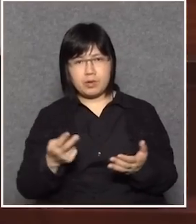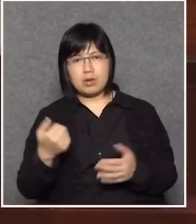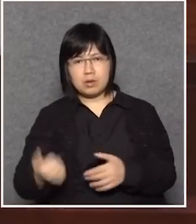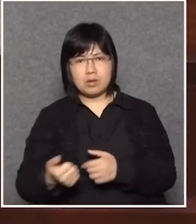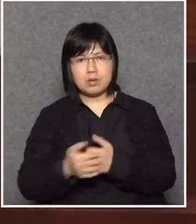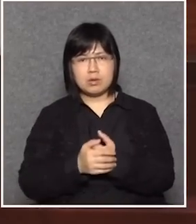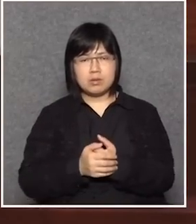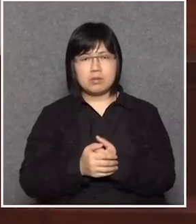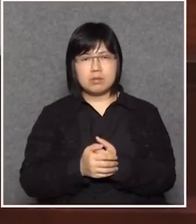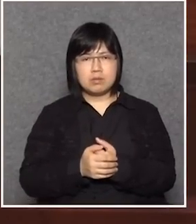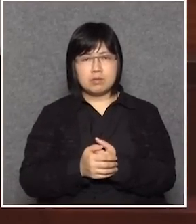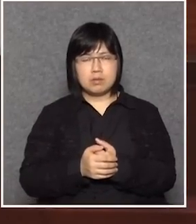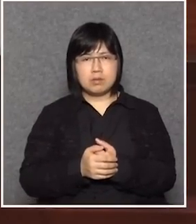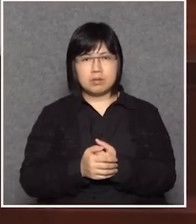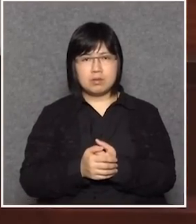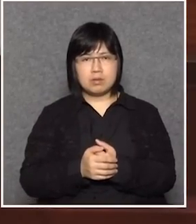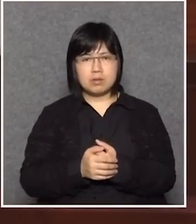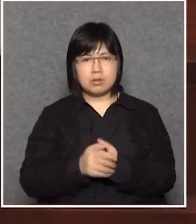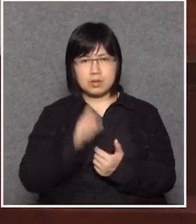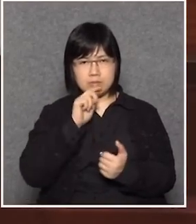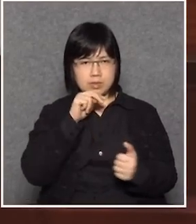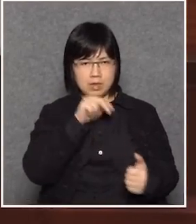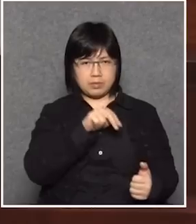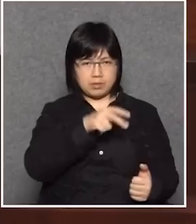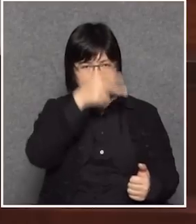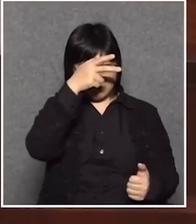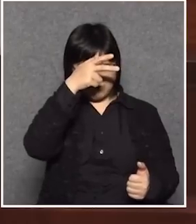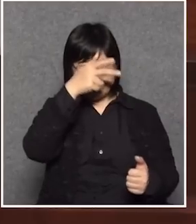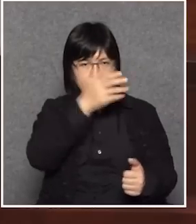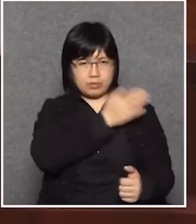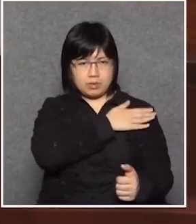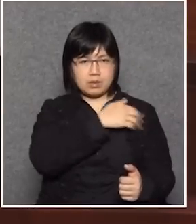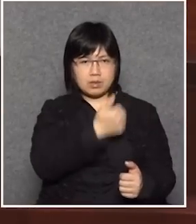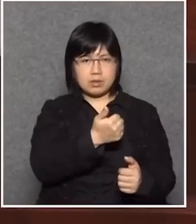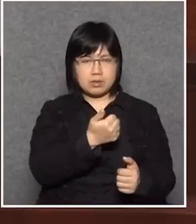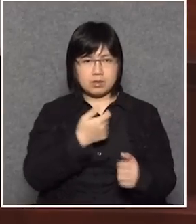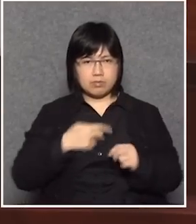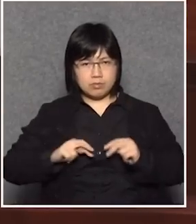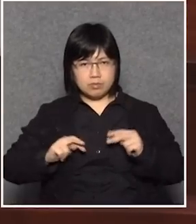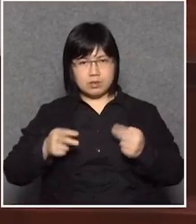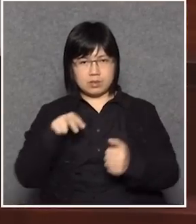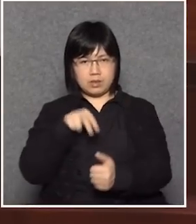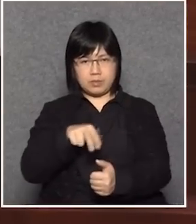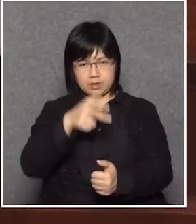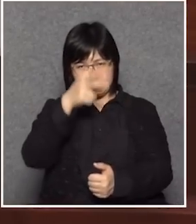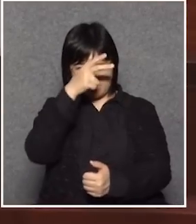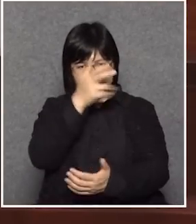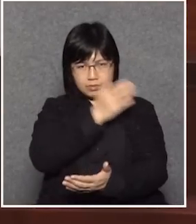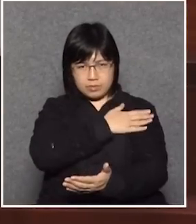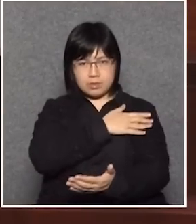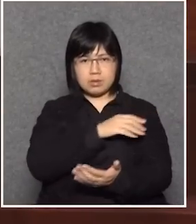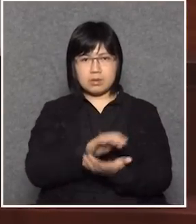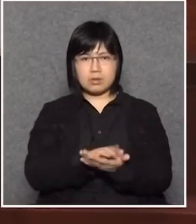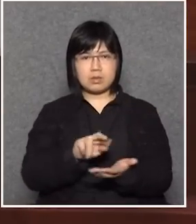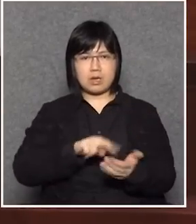所以你看看他是有監察政府的角色而他要發揮這種監察政府的角色有時還比我們立